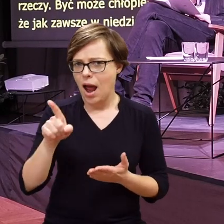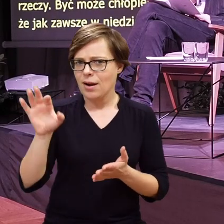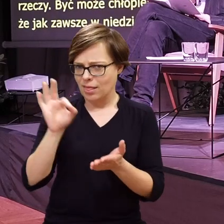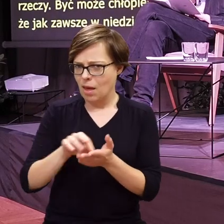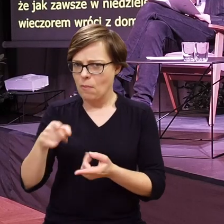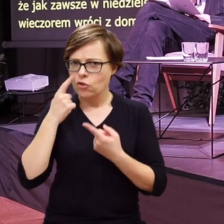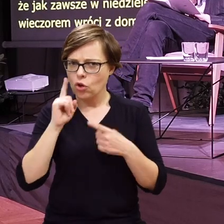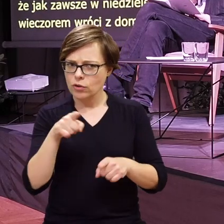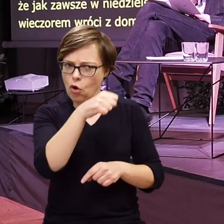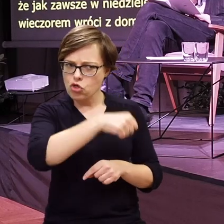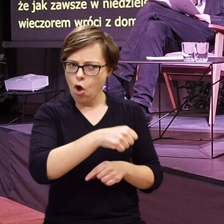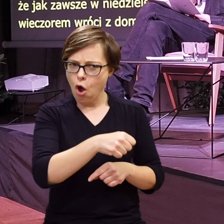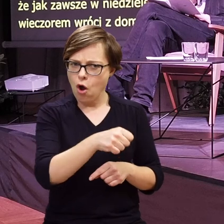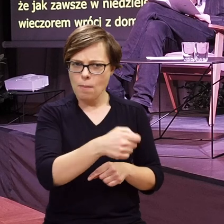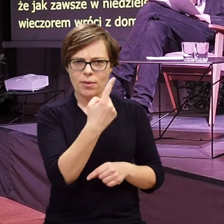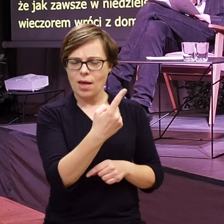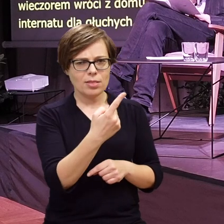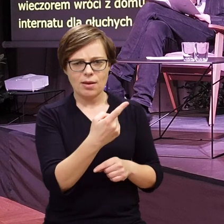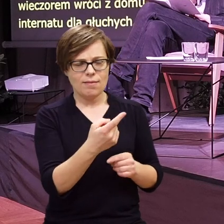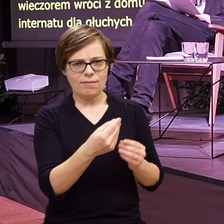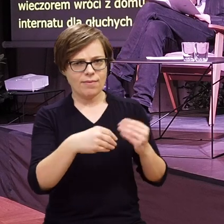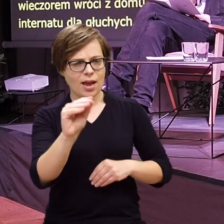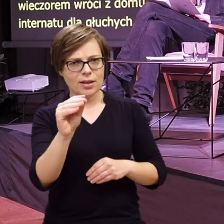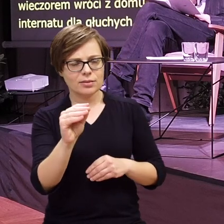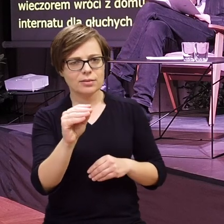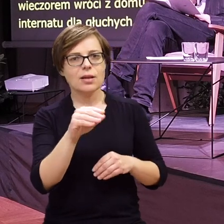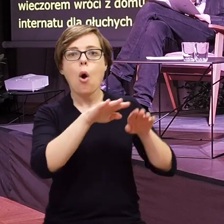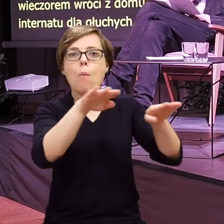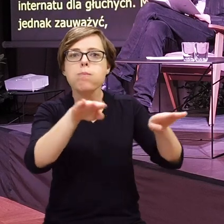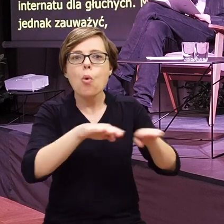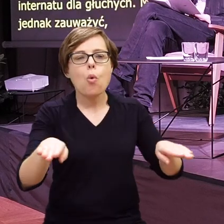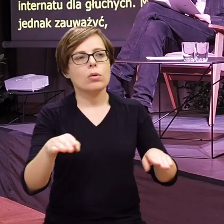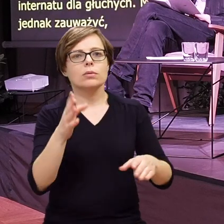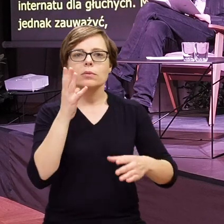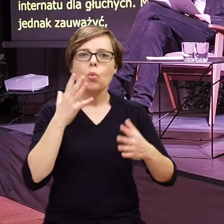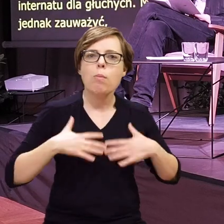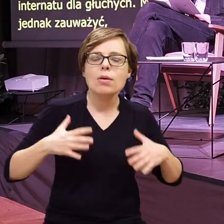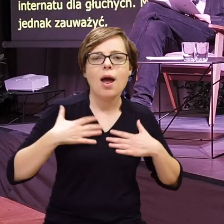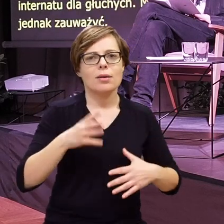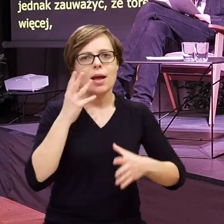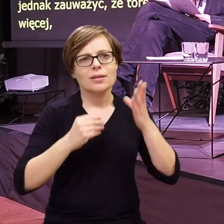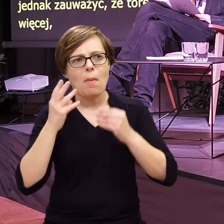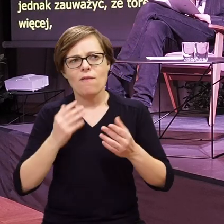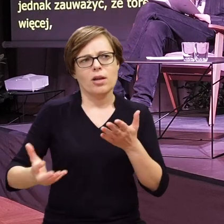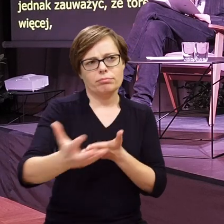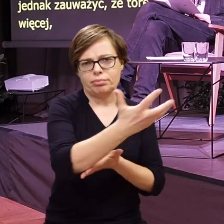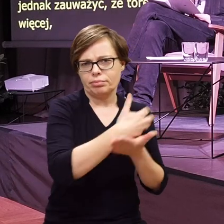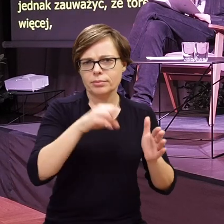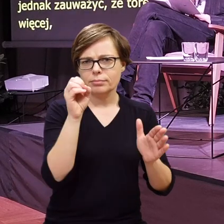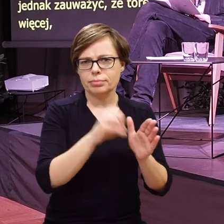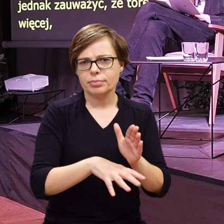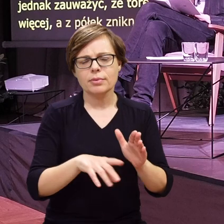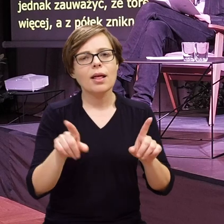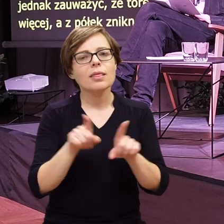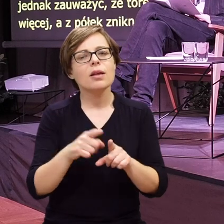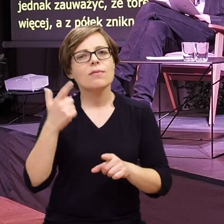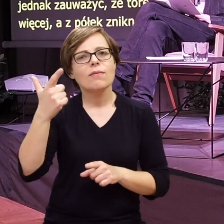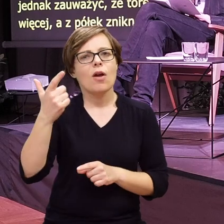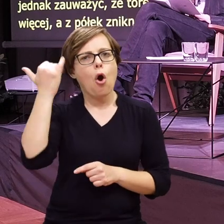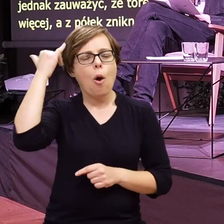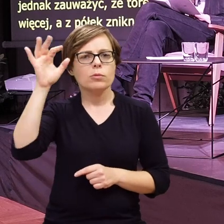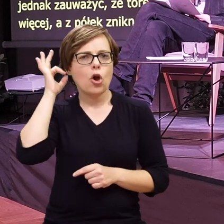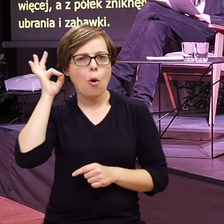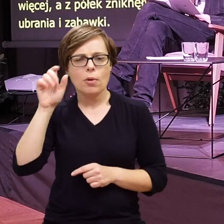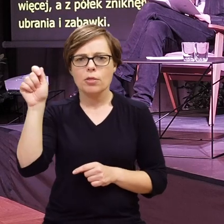Musiał jednak zauważyć, że toreb jest więcej, a z półek zniknęły wszystkie ubrania i zabawki. Przyjechały po niego